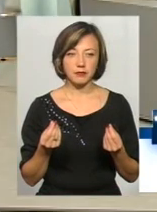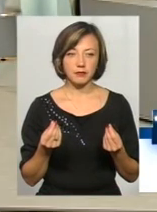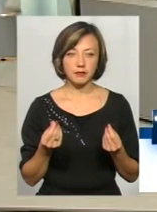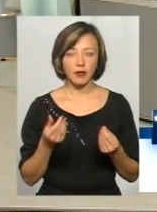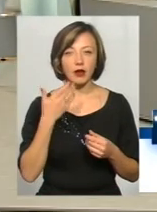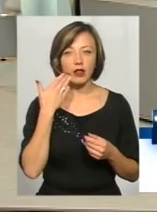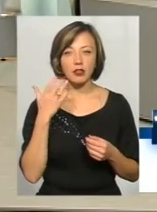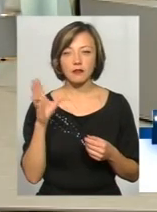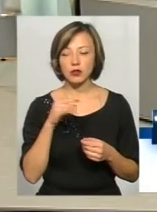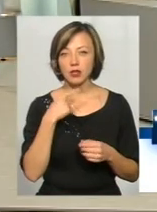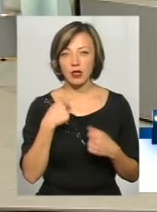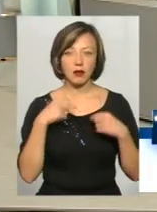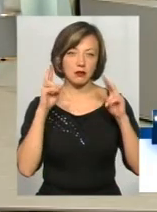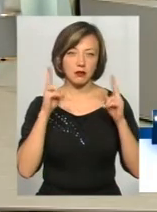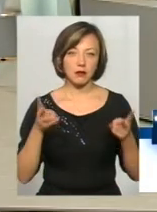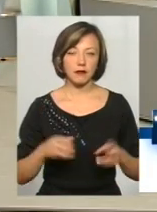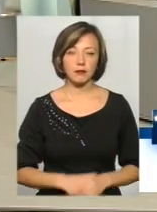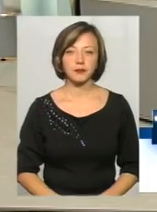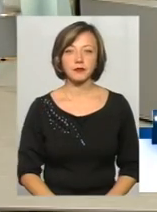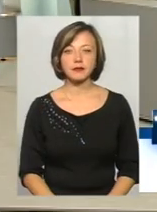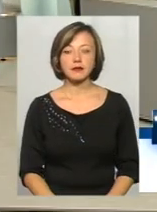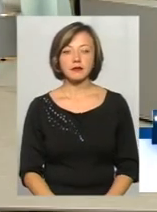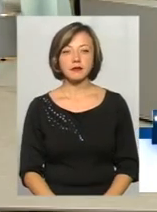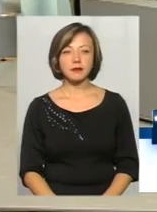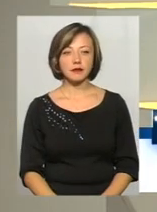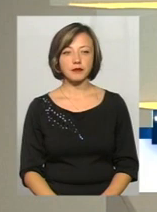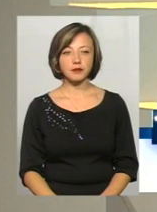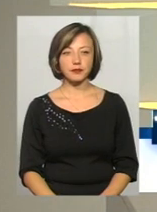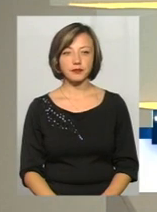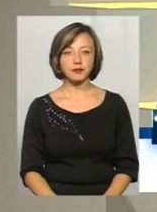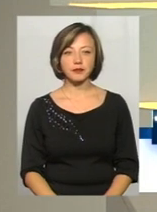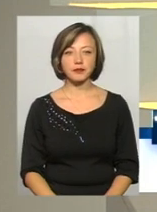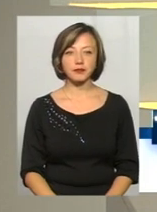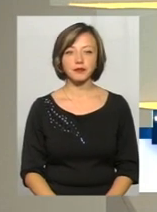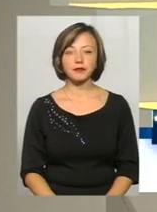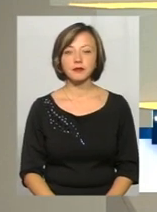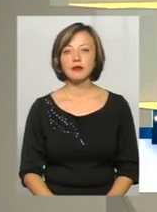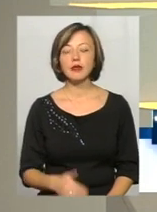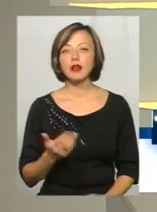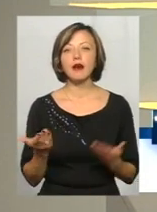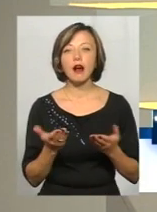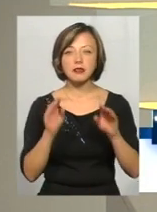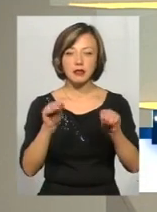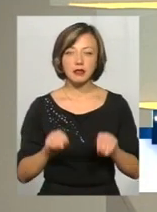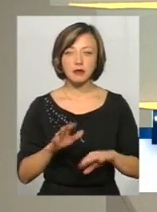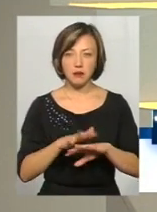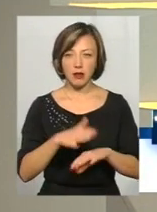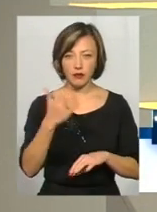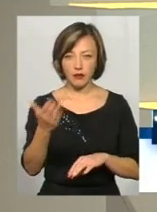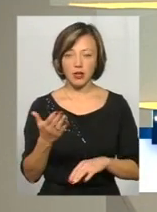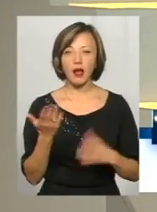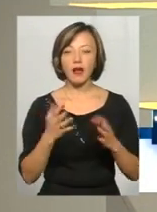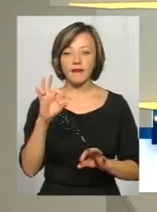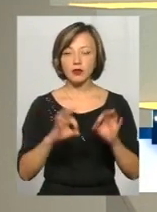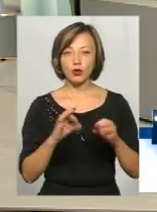Легше всього сказати, що я не знав. Скажіть, яка внутрішня статистика банку? Який відсоток коштів було повернуто